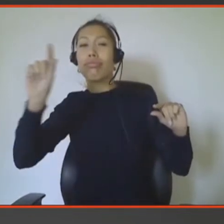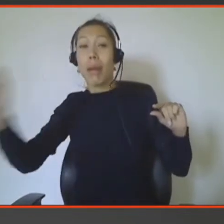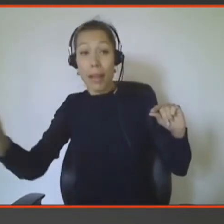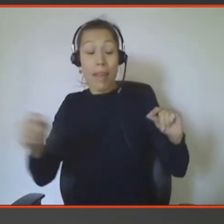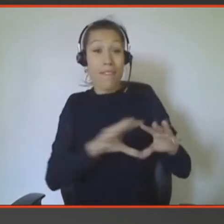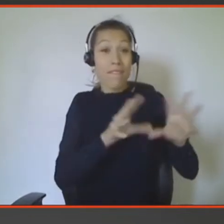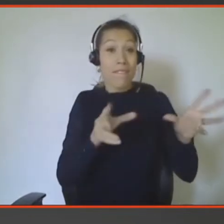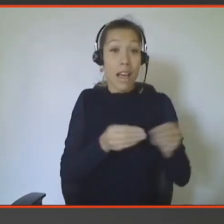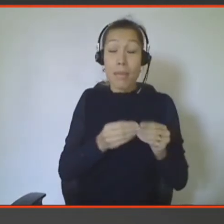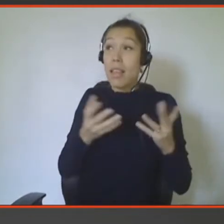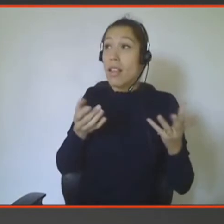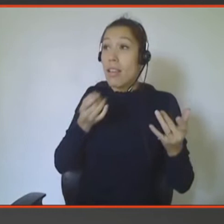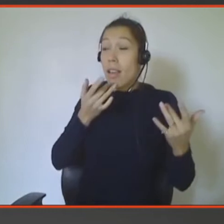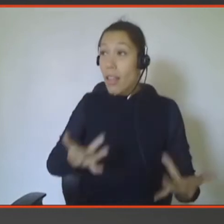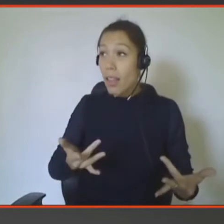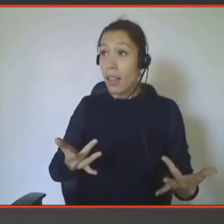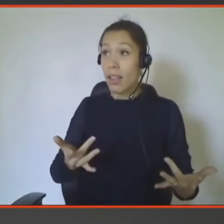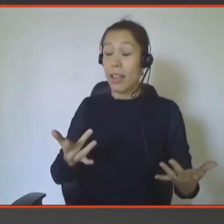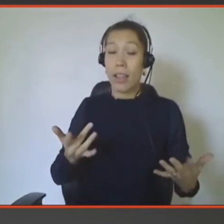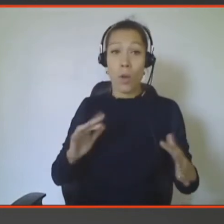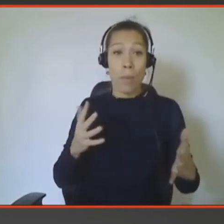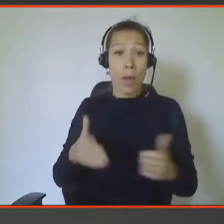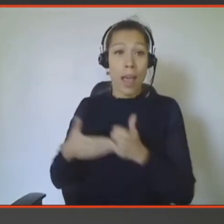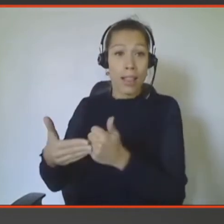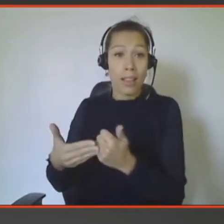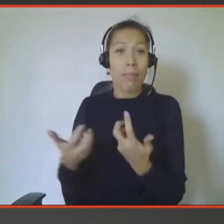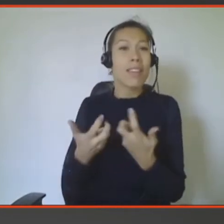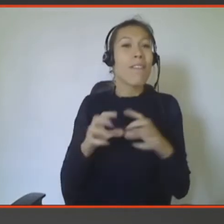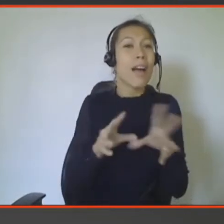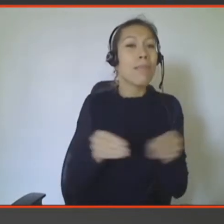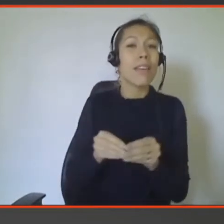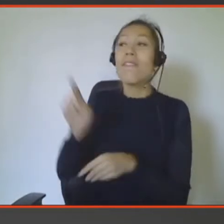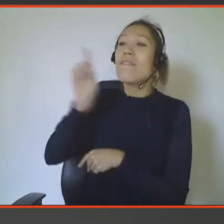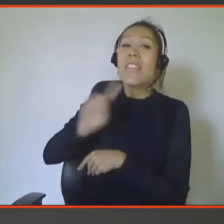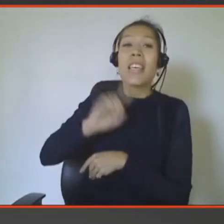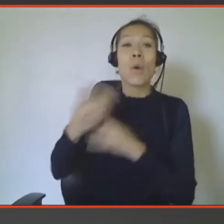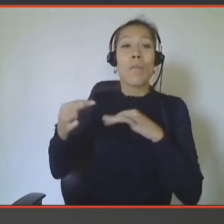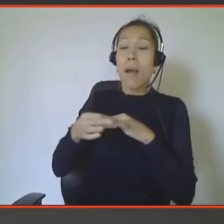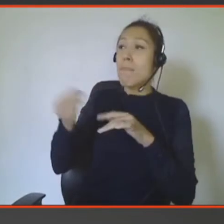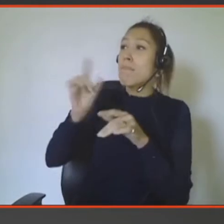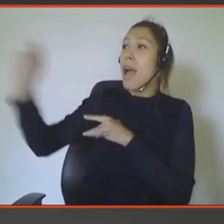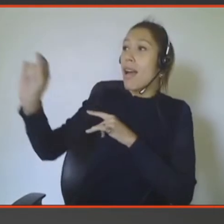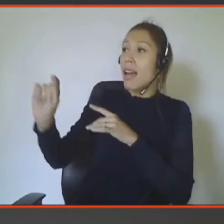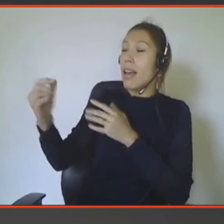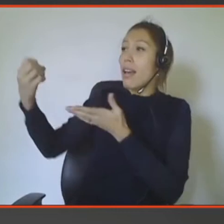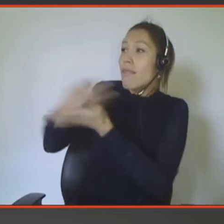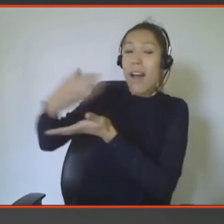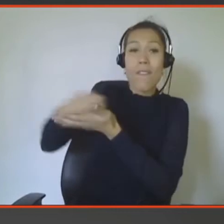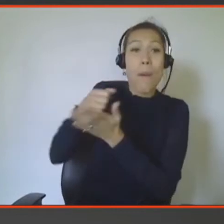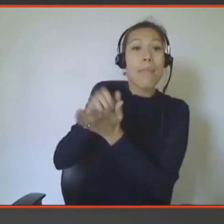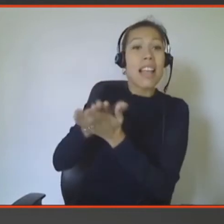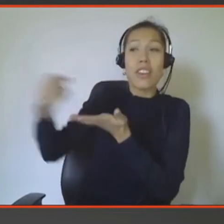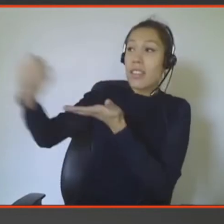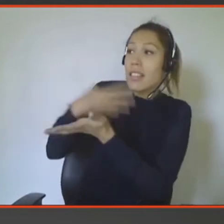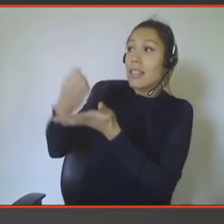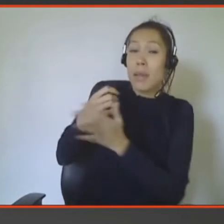Donc, vous recevez des messages de votre fille ou de votre compagne, mais vous ne pouvez rien faire pour l'aider. Vous pouvez la conseiller, mais en